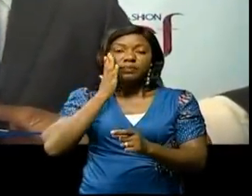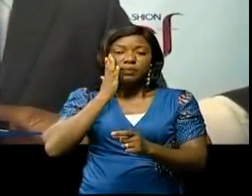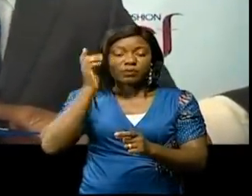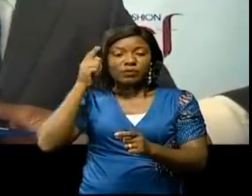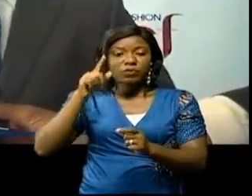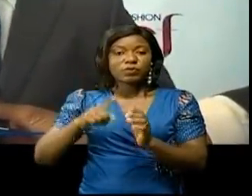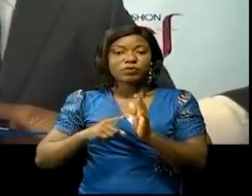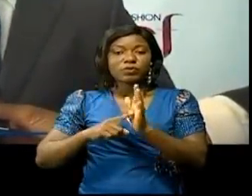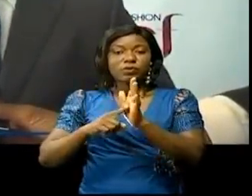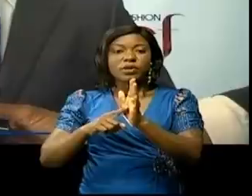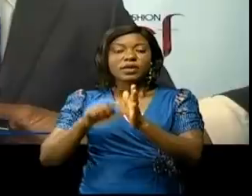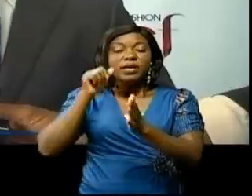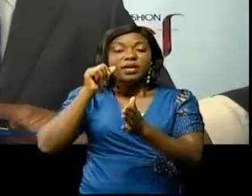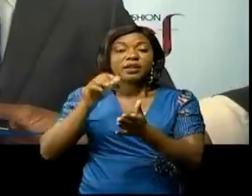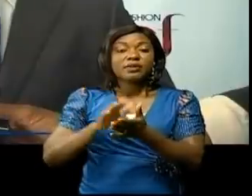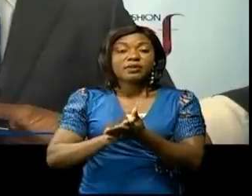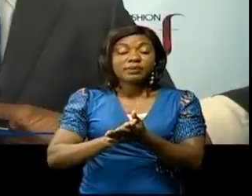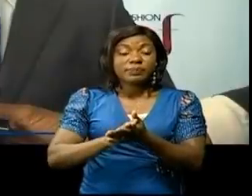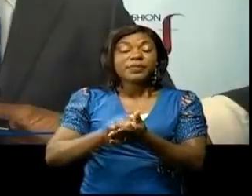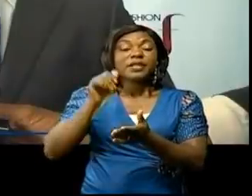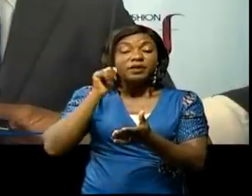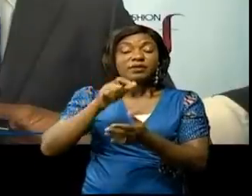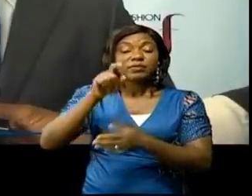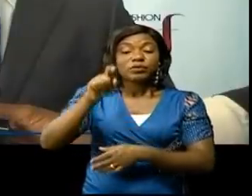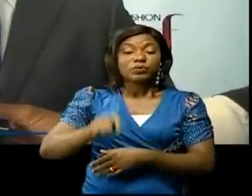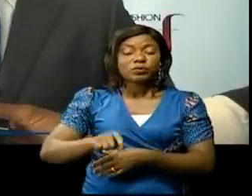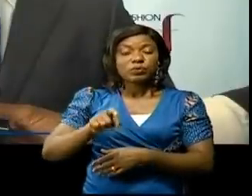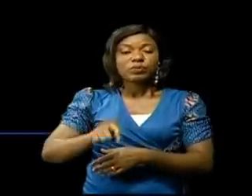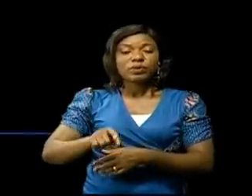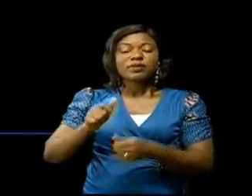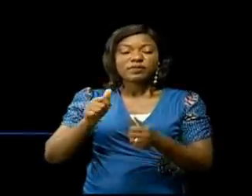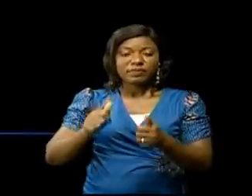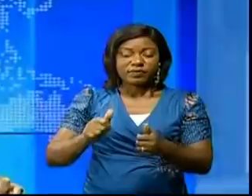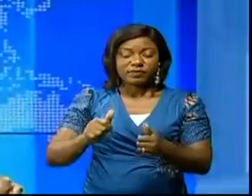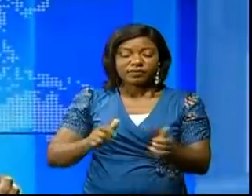la femme et faire voir au monde que la femme doit subsister.